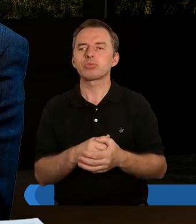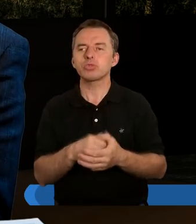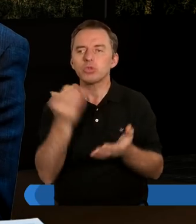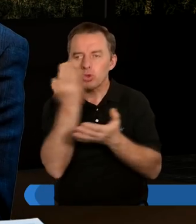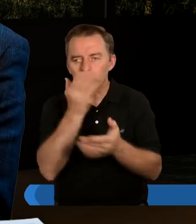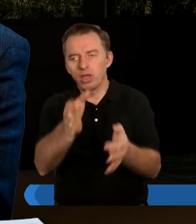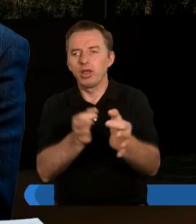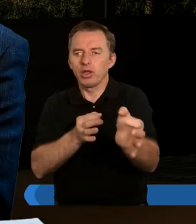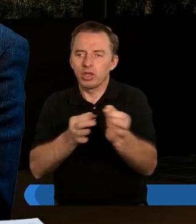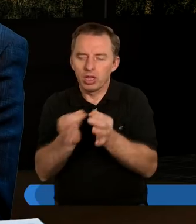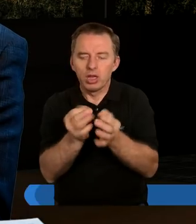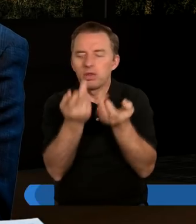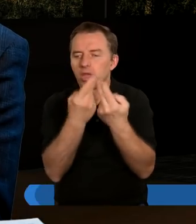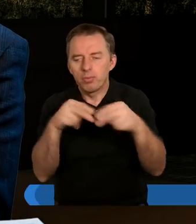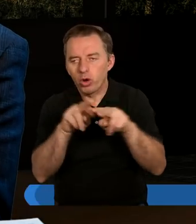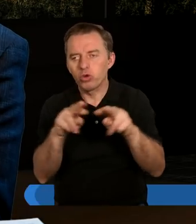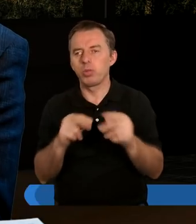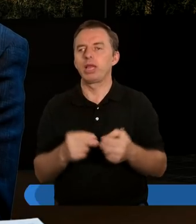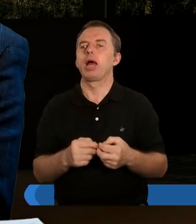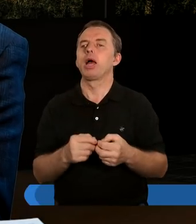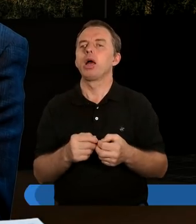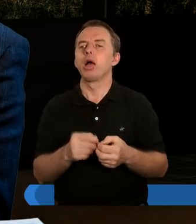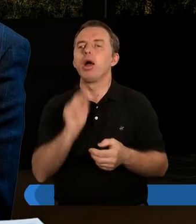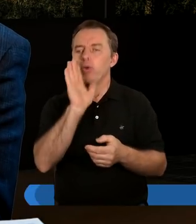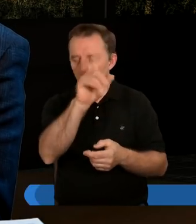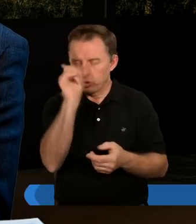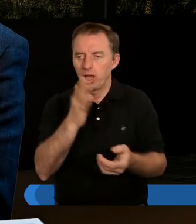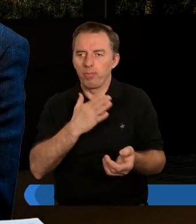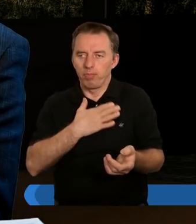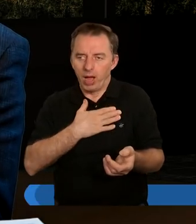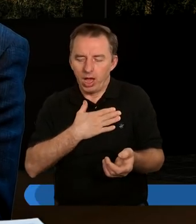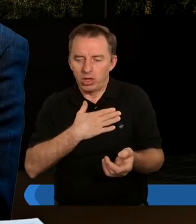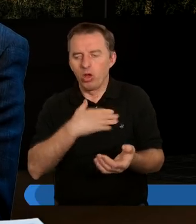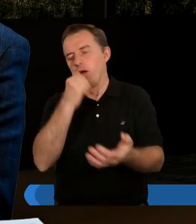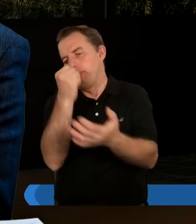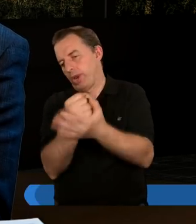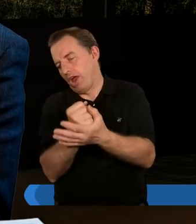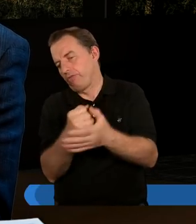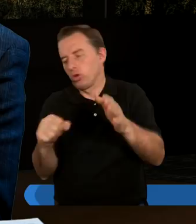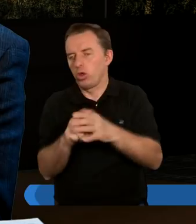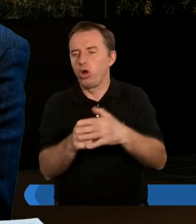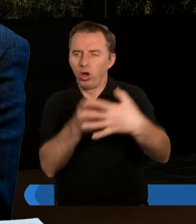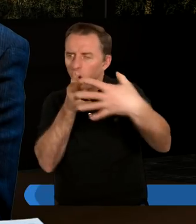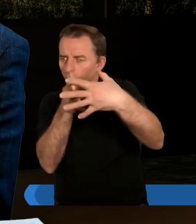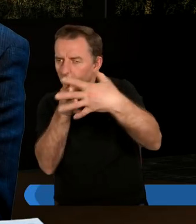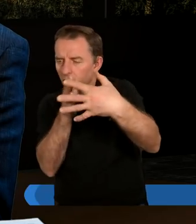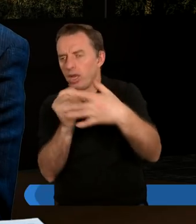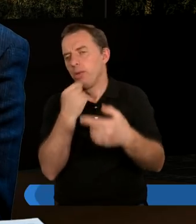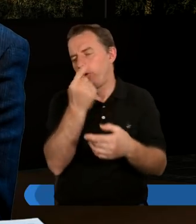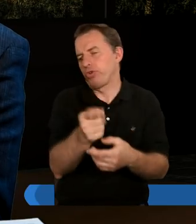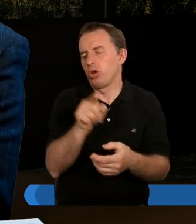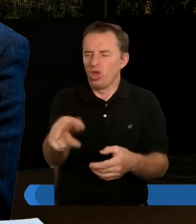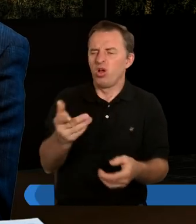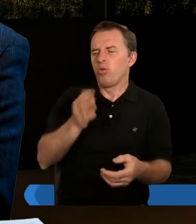Czytamy w tej historii, że dochodzi do nieporozumienia. Ludzie mają prawo do oceny danej rzeczywistości i do takiej własnej